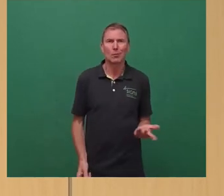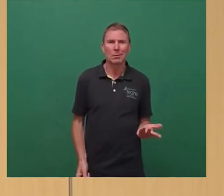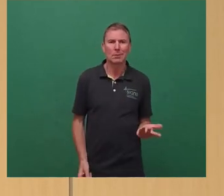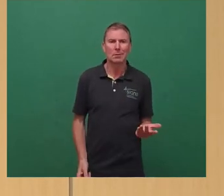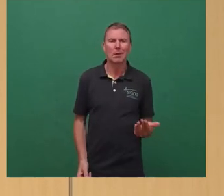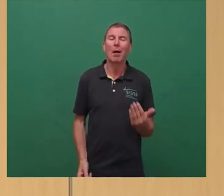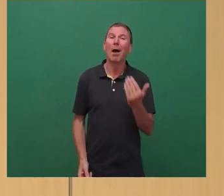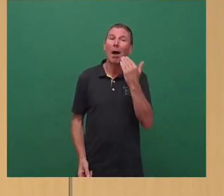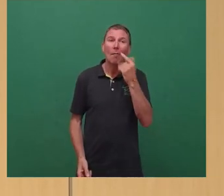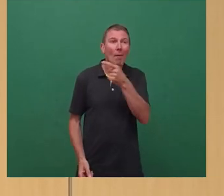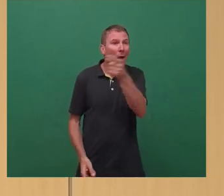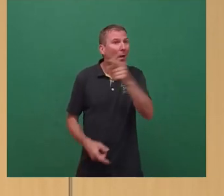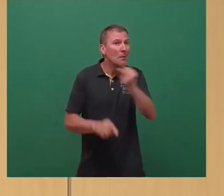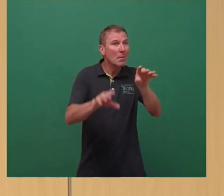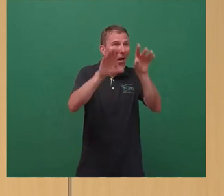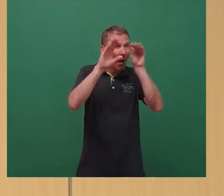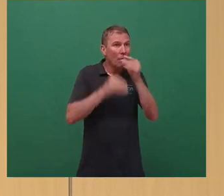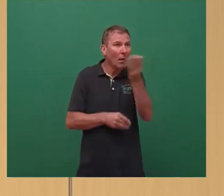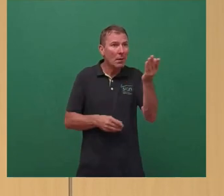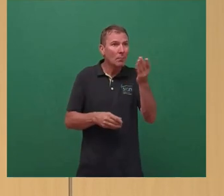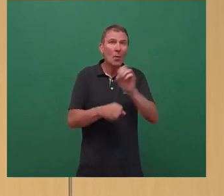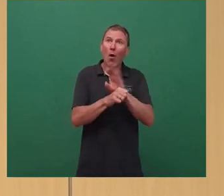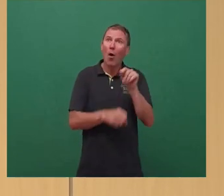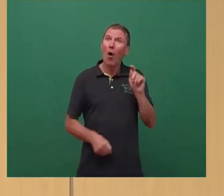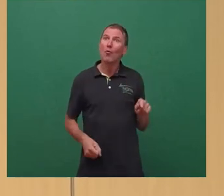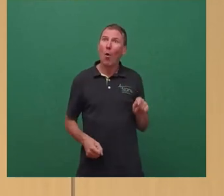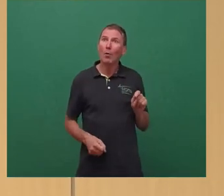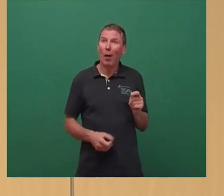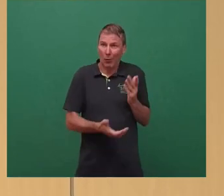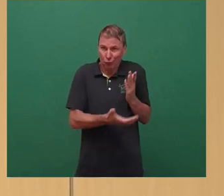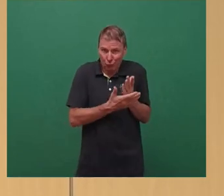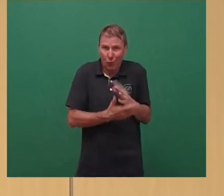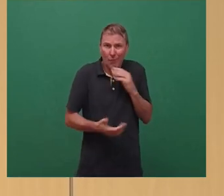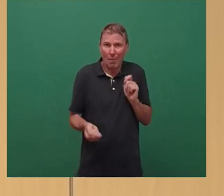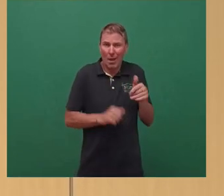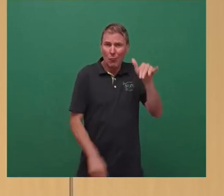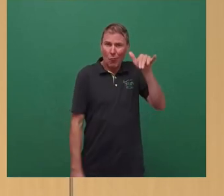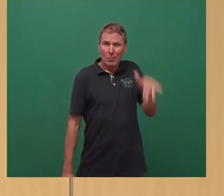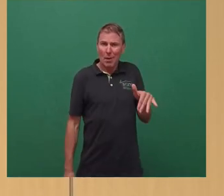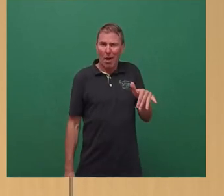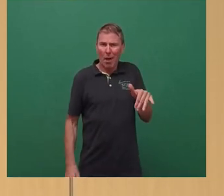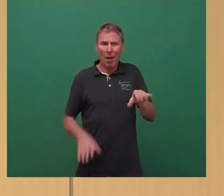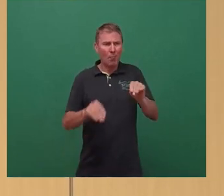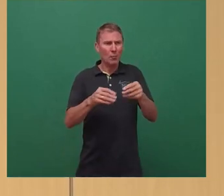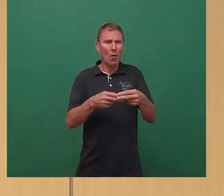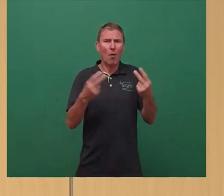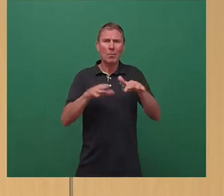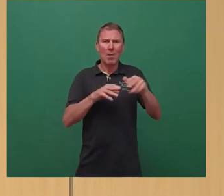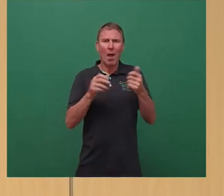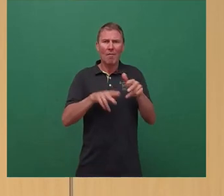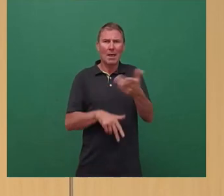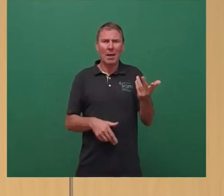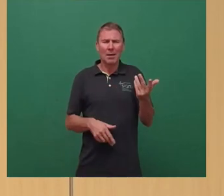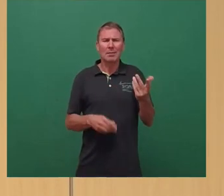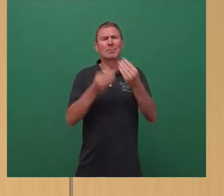wahrnimmt, was auch Corona an Veränderungen mit sich gebracht hat in der Nutzung des ÖPNVs, wo es immer wieder plädiert